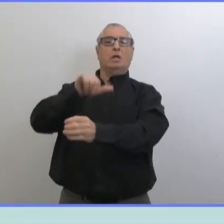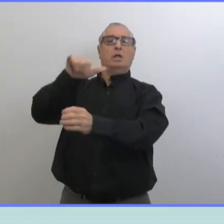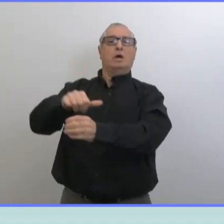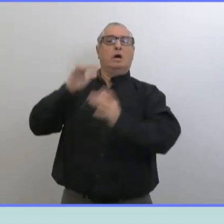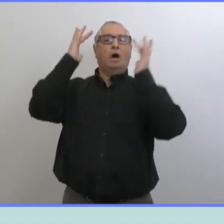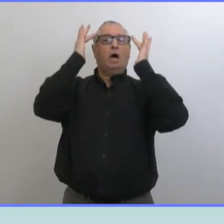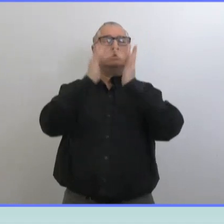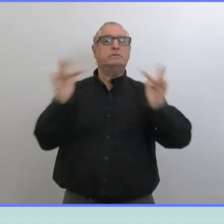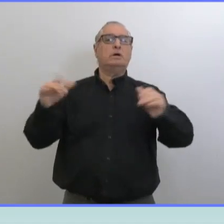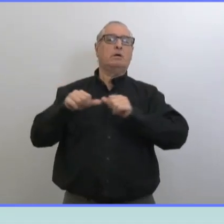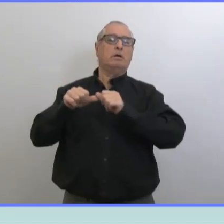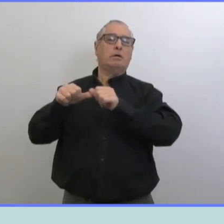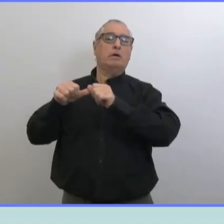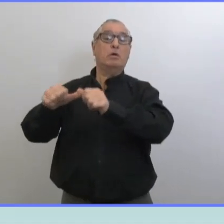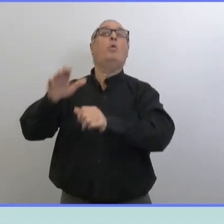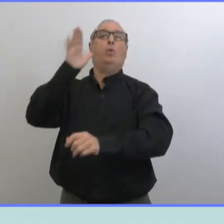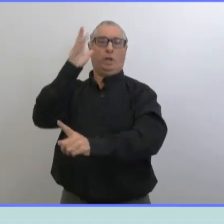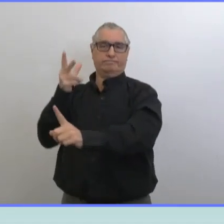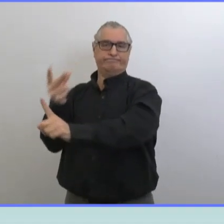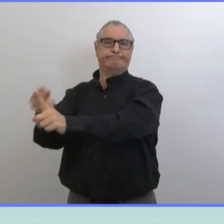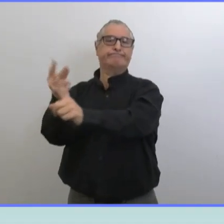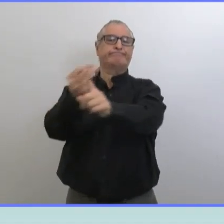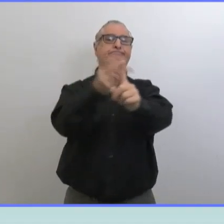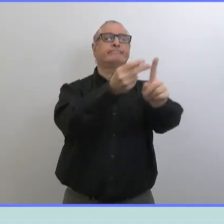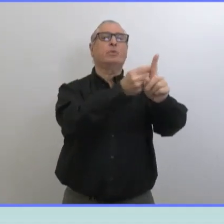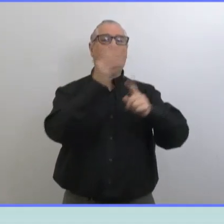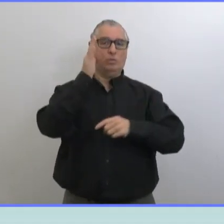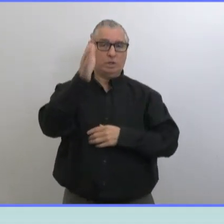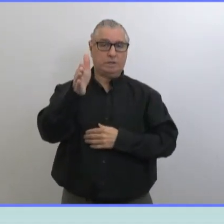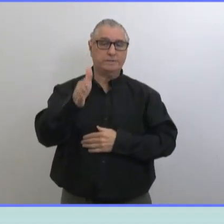d'autres installations de vie en communauté.